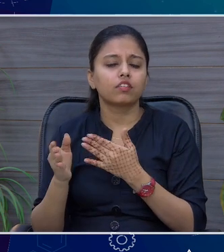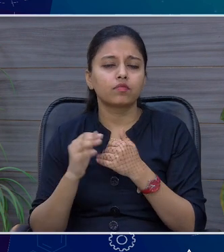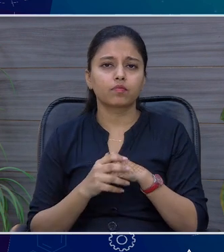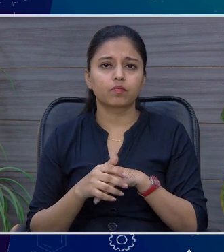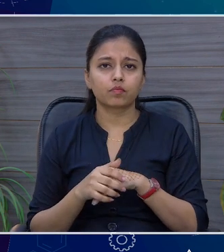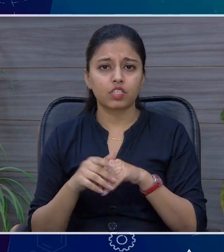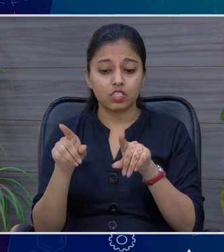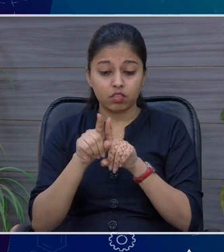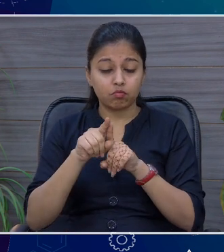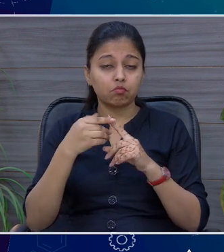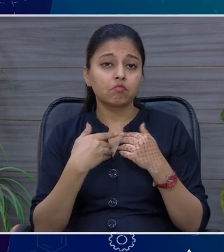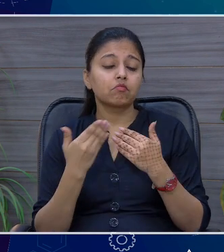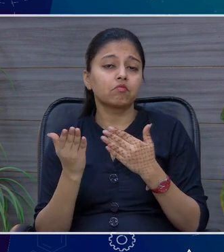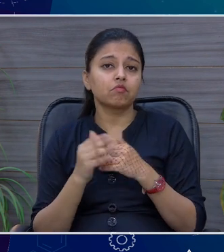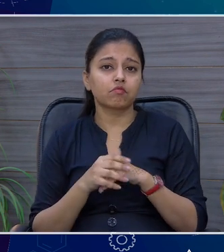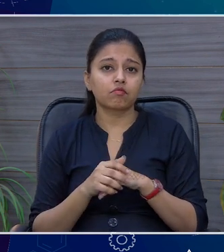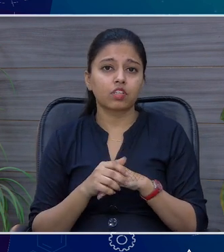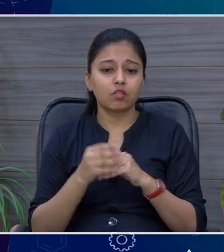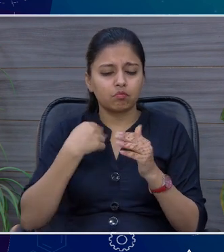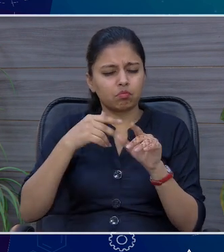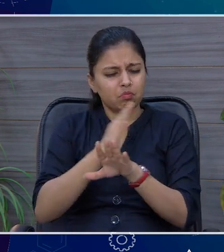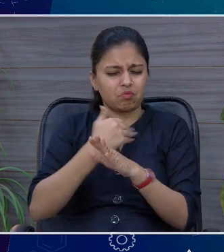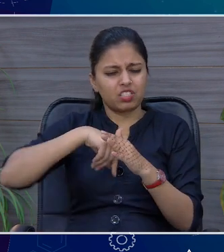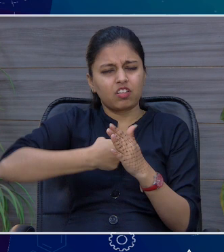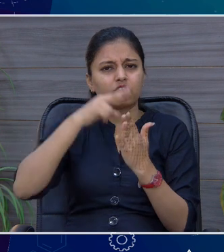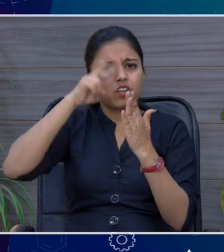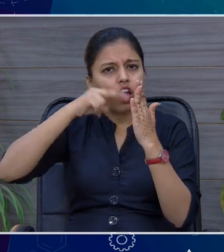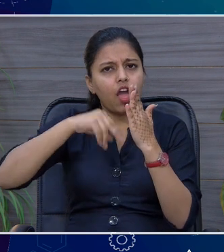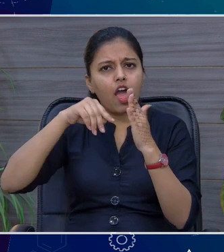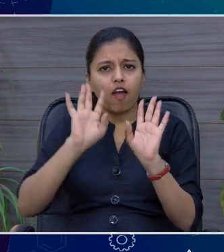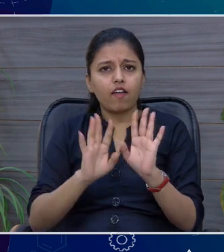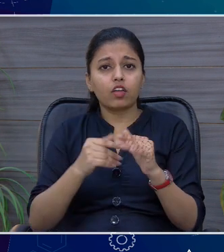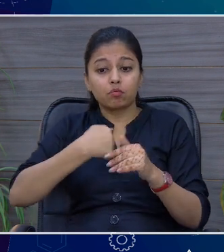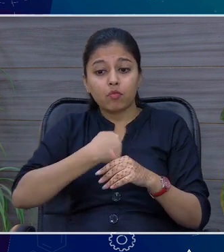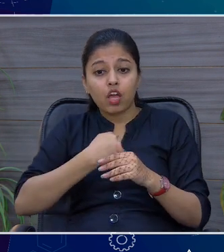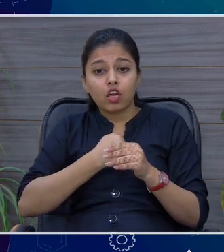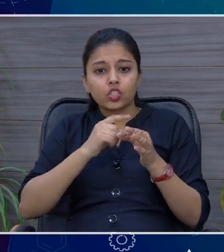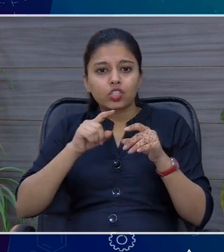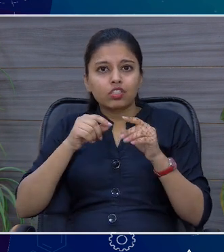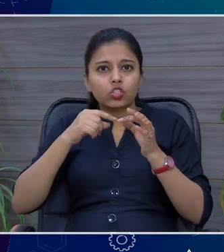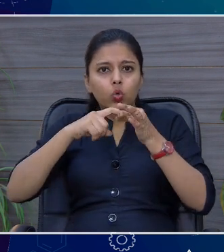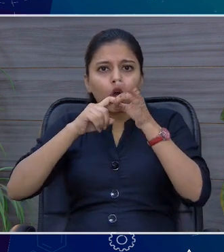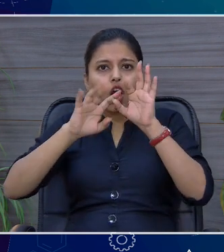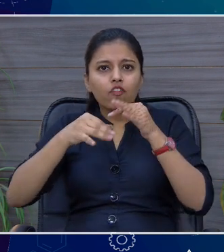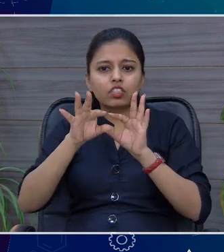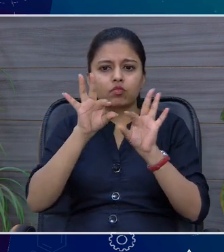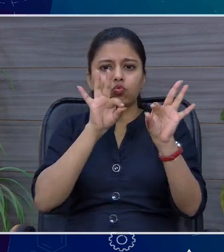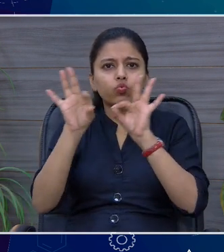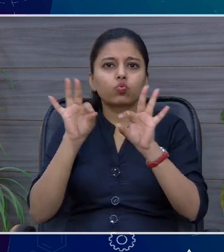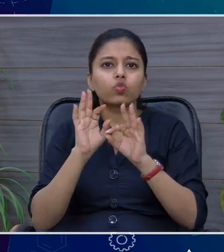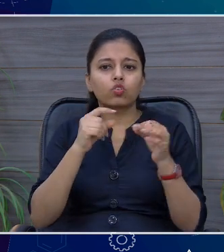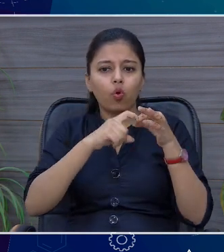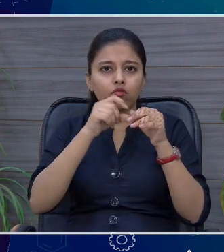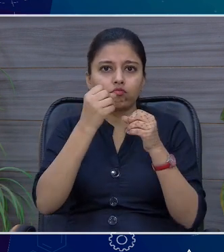जैसे मैंने फ्लीट किया था कि मेरे केस में औप्जेक्टिव ताइप क्वेशन मुझे चाहिए तो यह